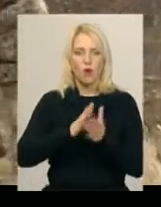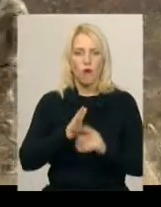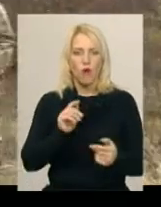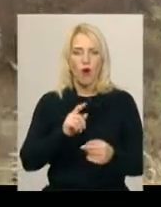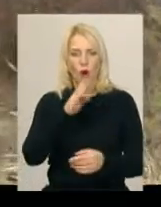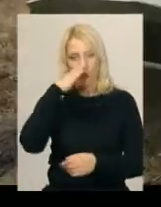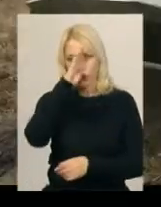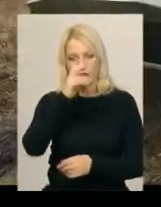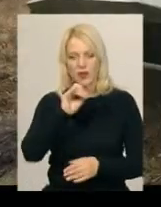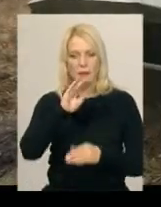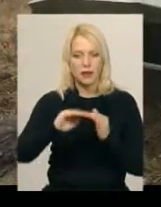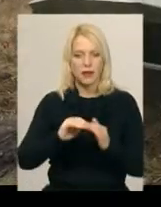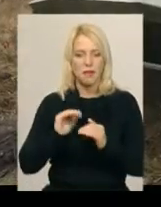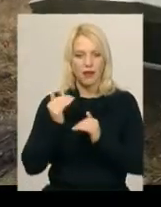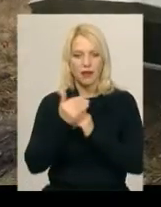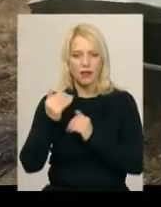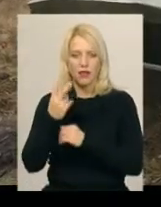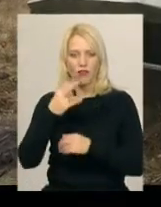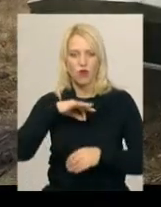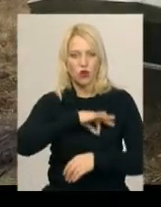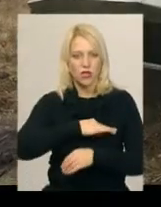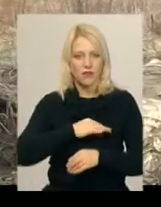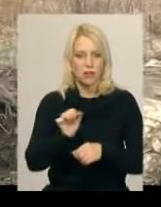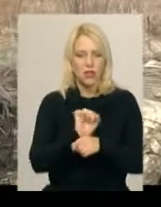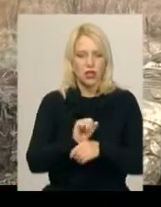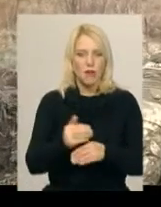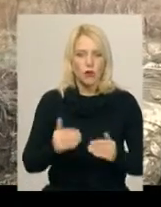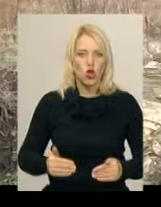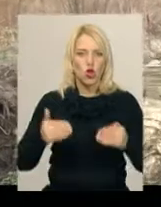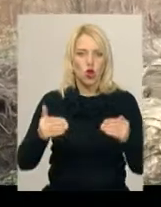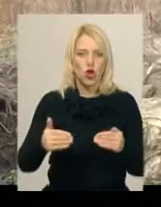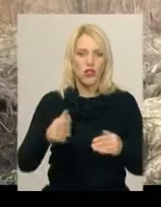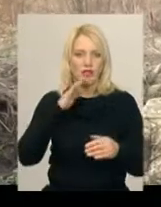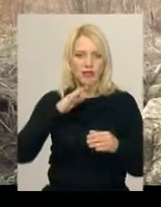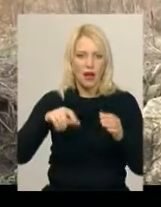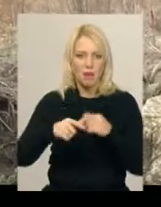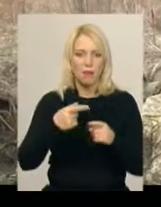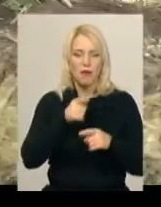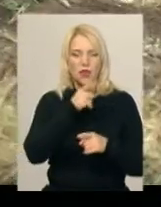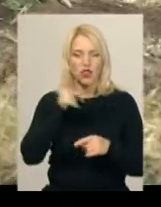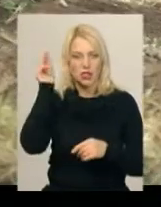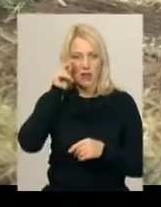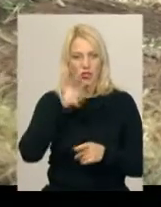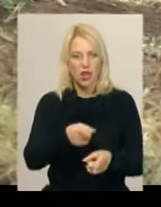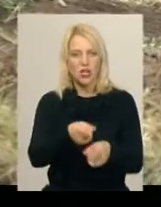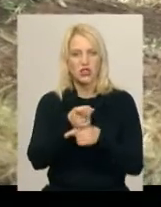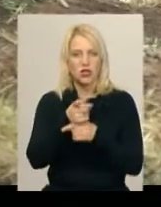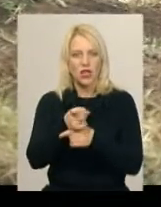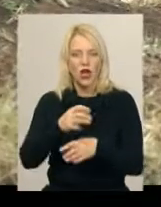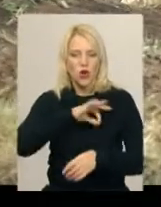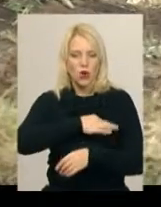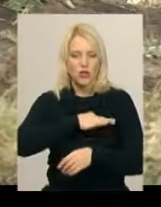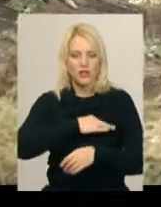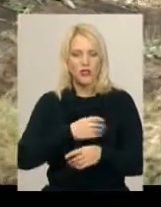противника під прикриттям двох бойових розвідувальних машин підійшли до дамби. Під час розгортання їх вогнем зі стрілецькою зброєю зустрів розвідувальний